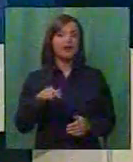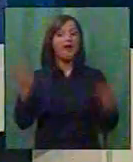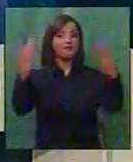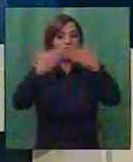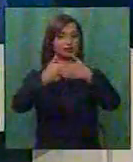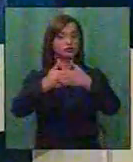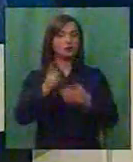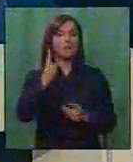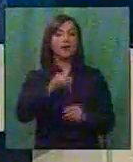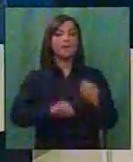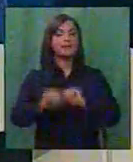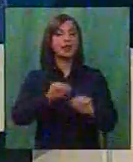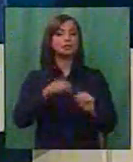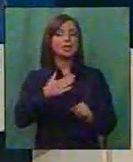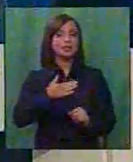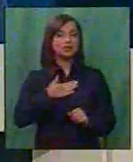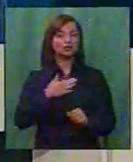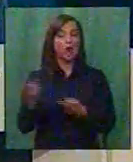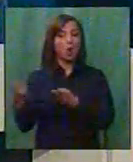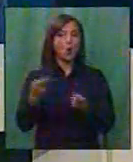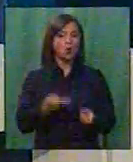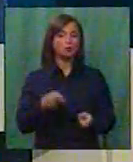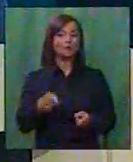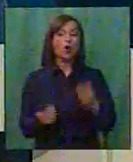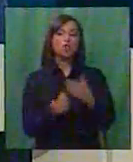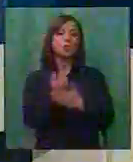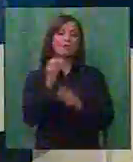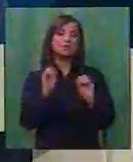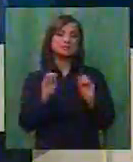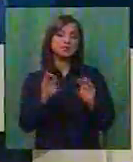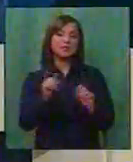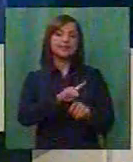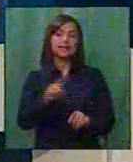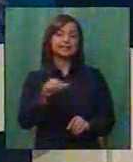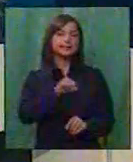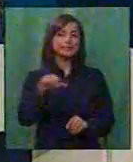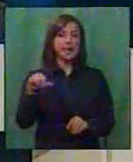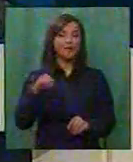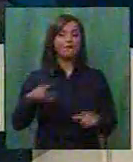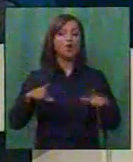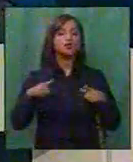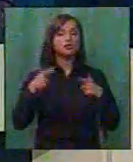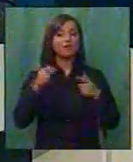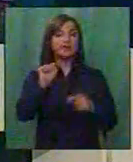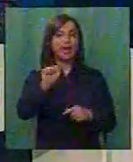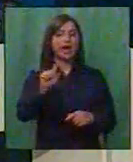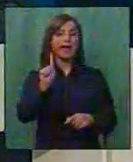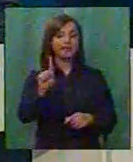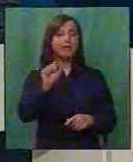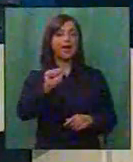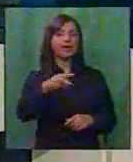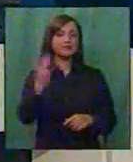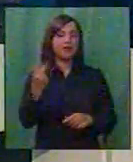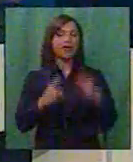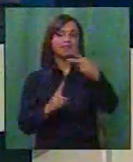Вечер вас со правобранителот и нашите гости во ова ново издание на Неси сам, во живо на А1 и на